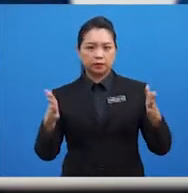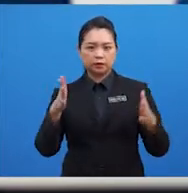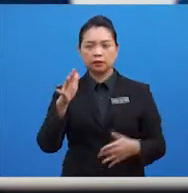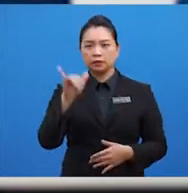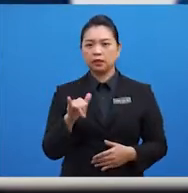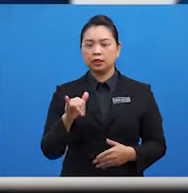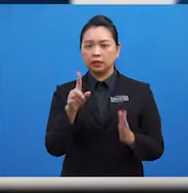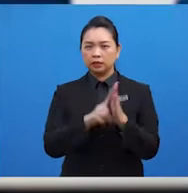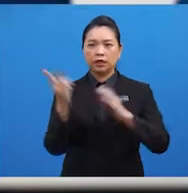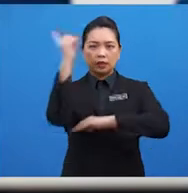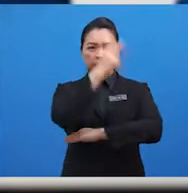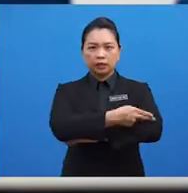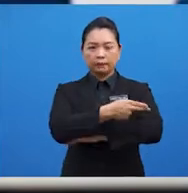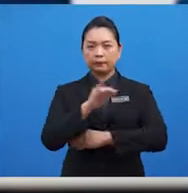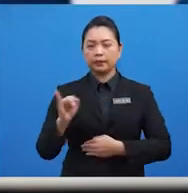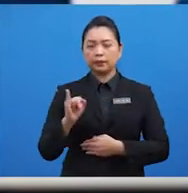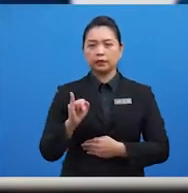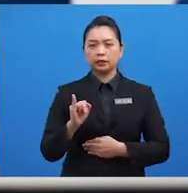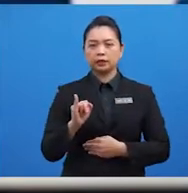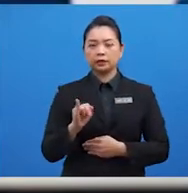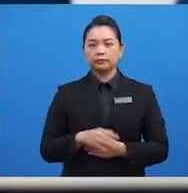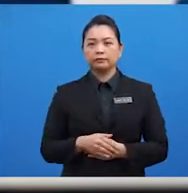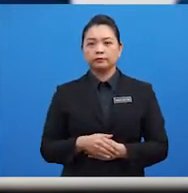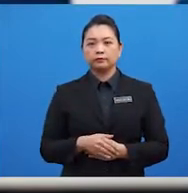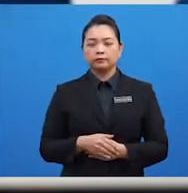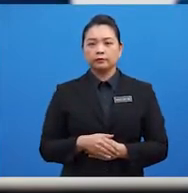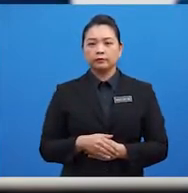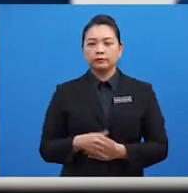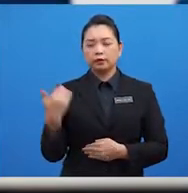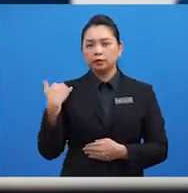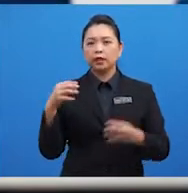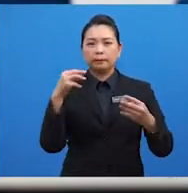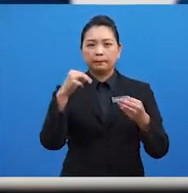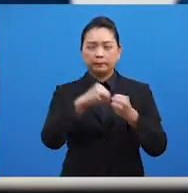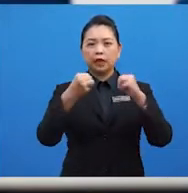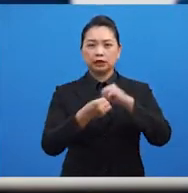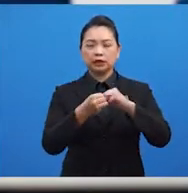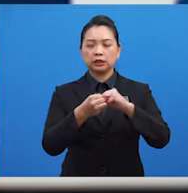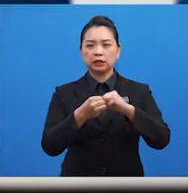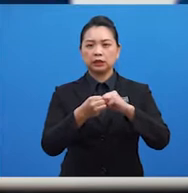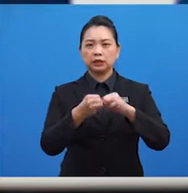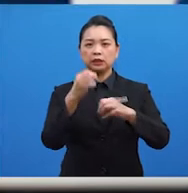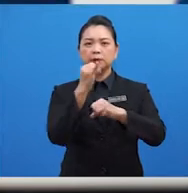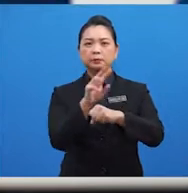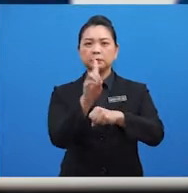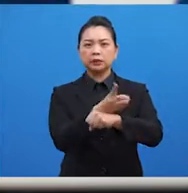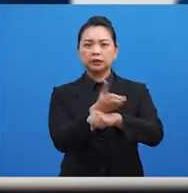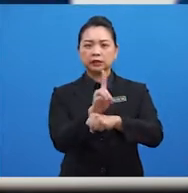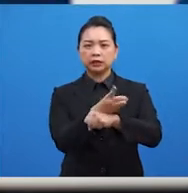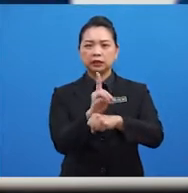yang dihadapi oleh negara-negara anggota ASEAN ialah isu perdagangan di Asia Tenggara.